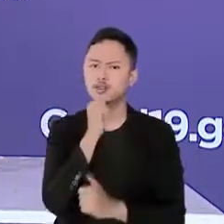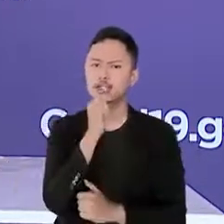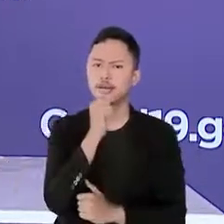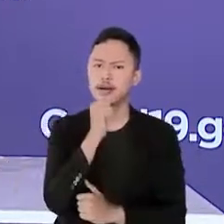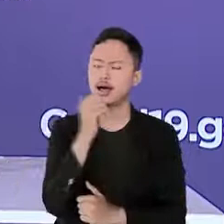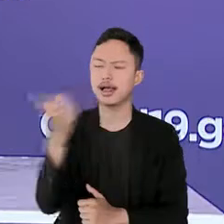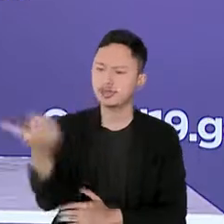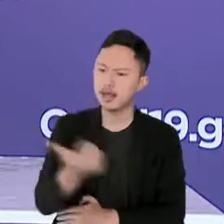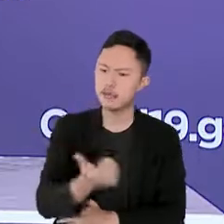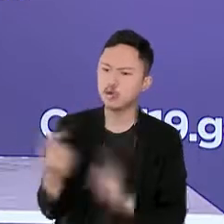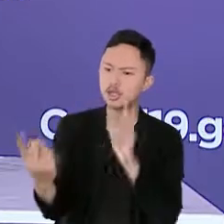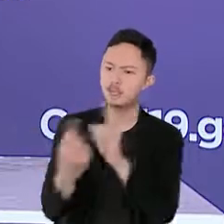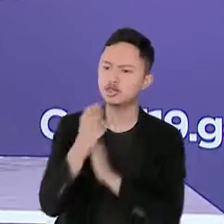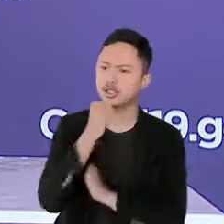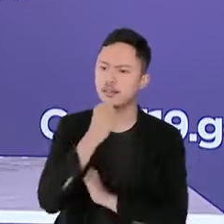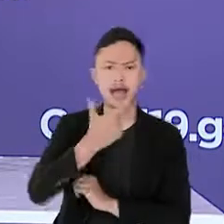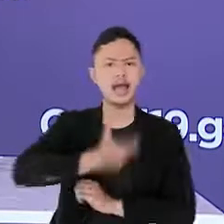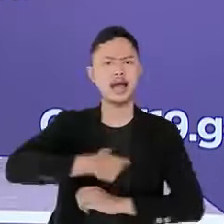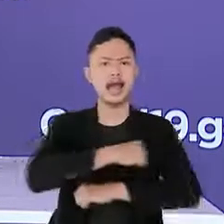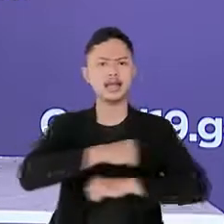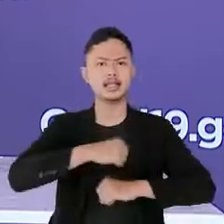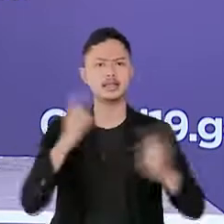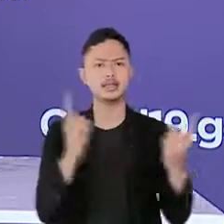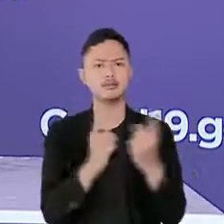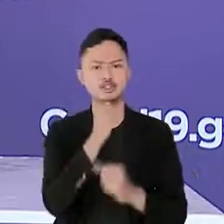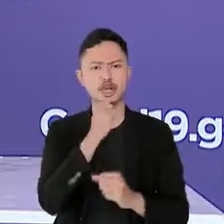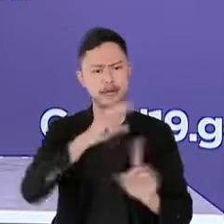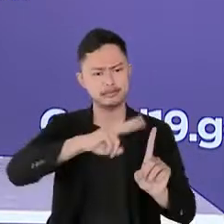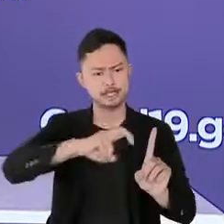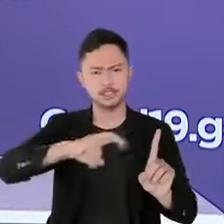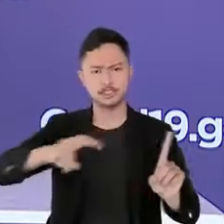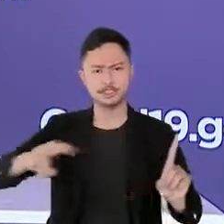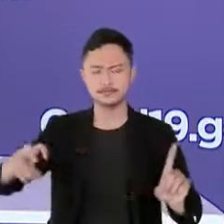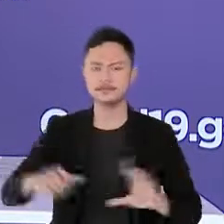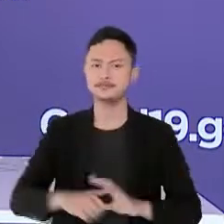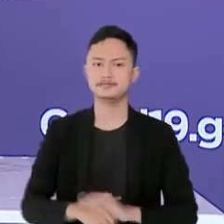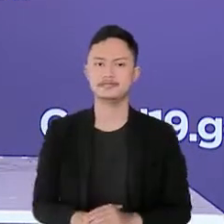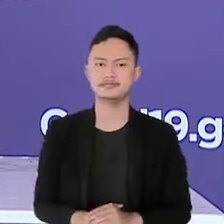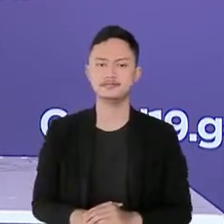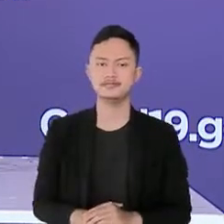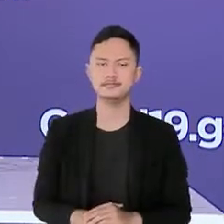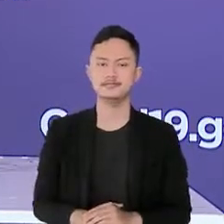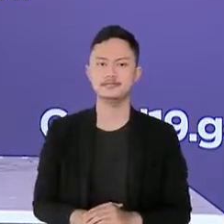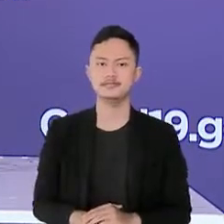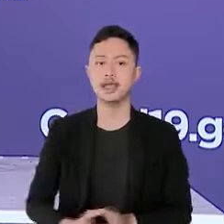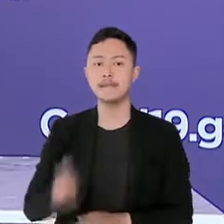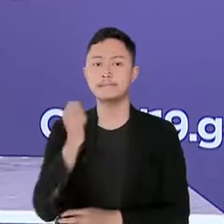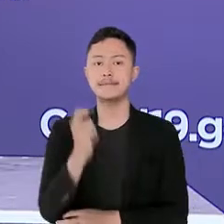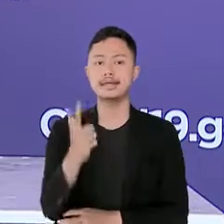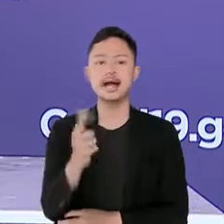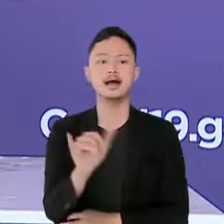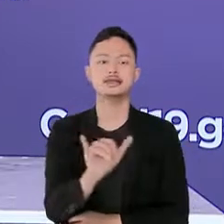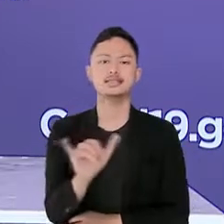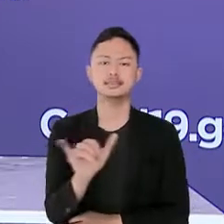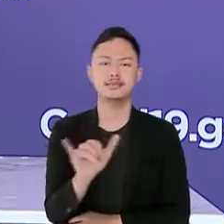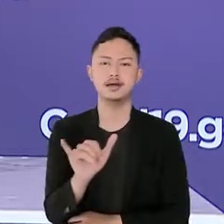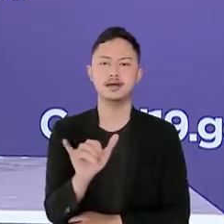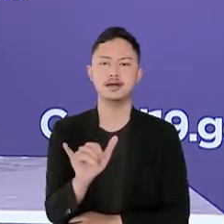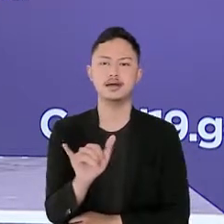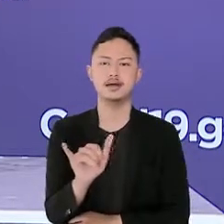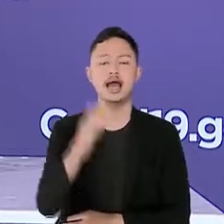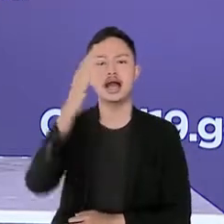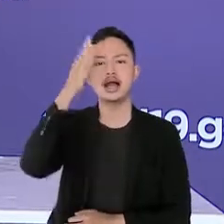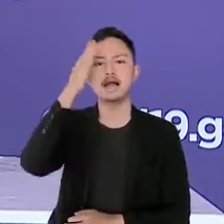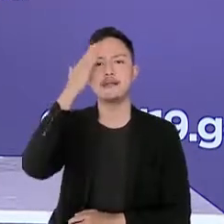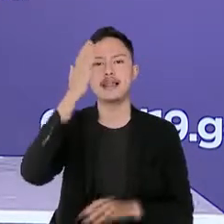dengan tamu yang positif tersebut selain itu dalam instruksi yang sama terdapat arahan khusus kepada 5